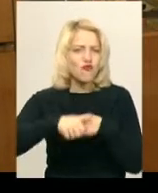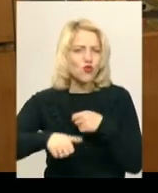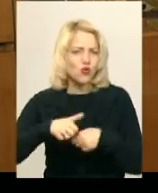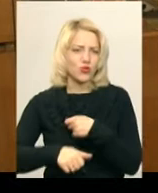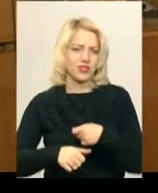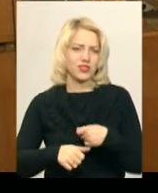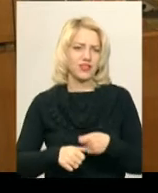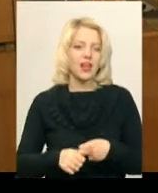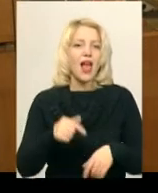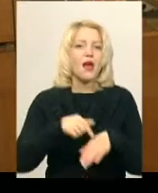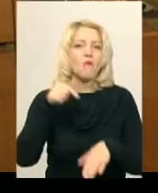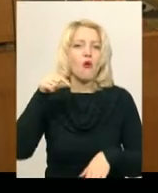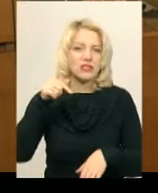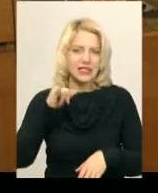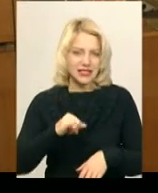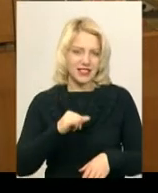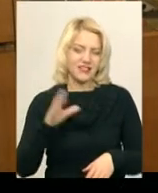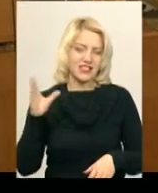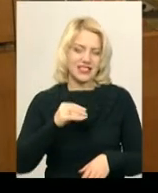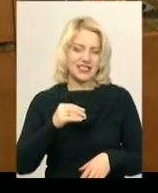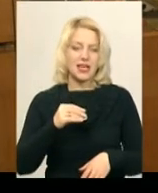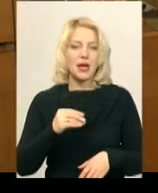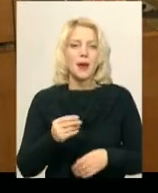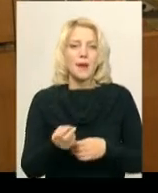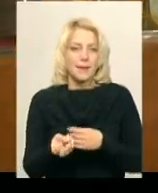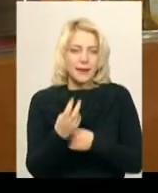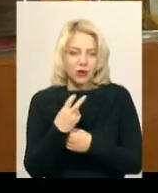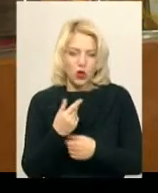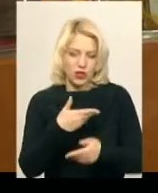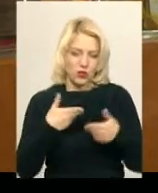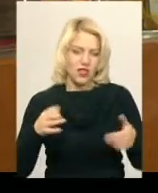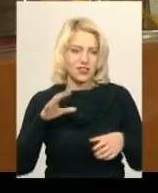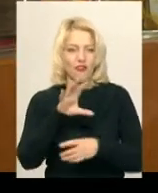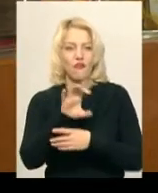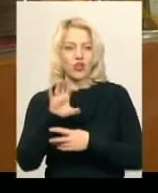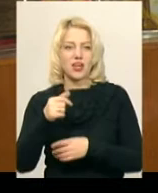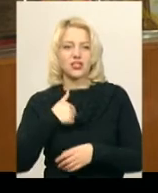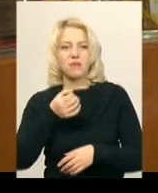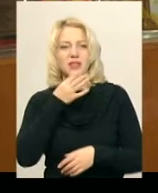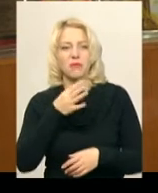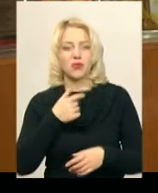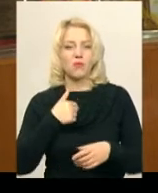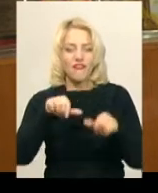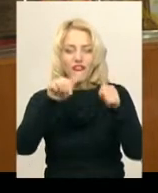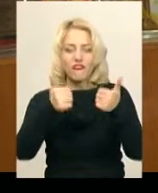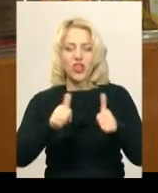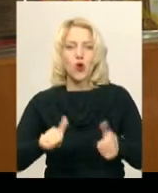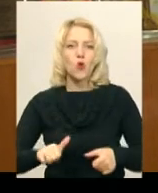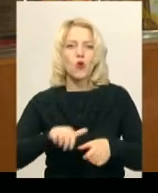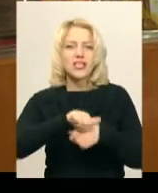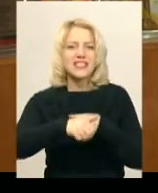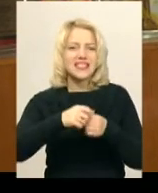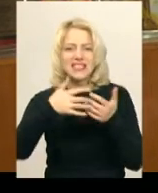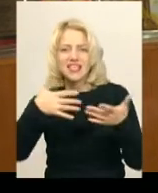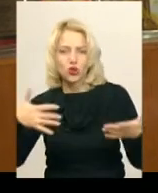емоцій і всі завжди підходили до нас і фотографувалися. Ще мені сподобалися фігури з цитрусових. Їх було дуже